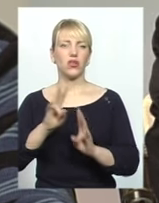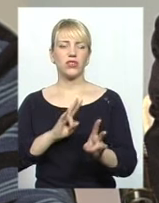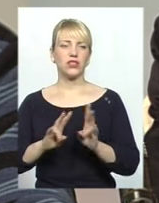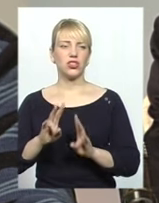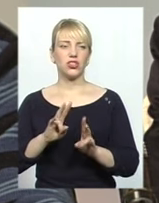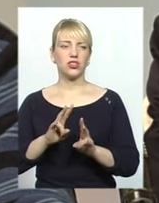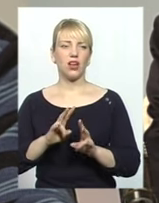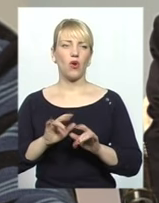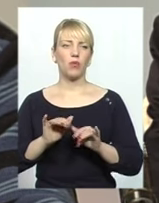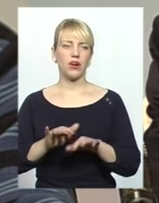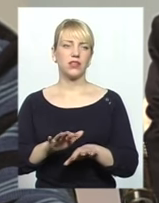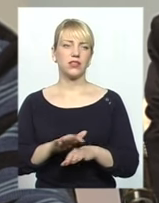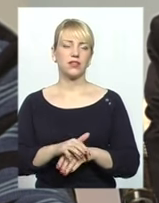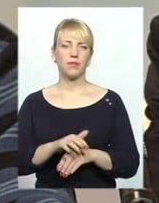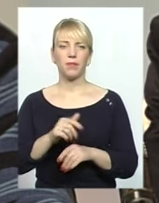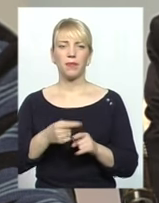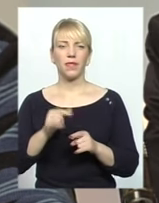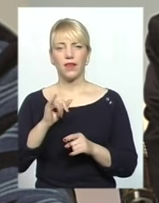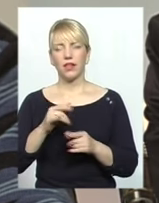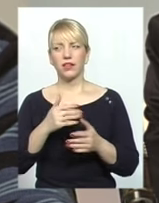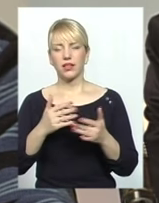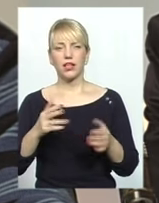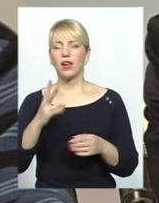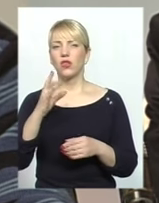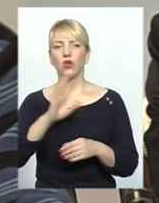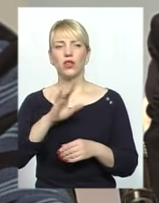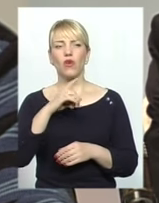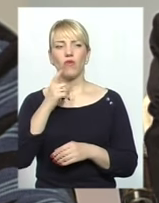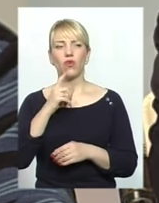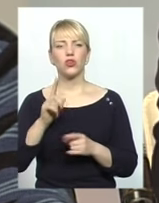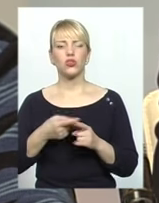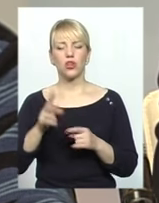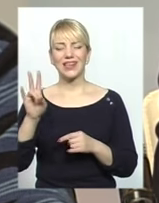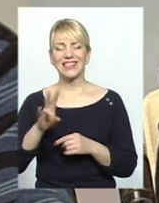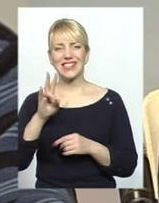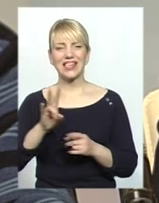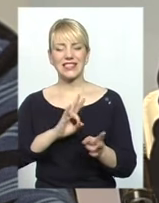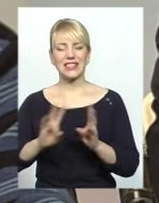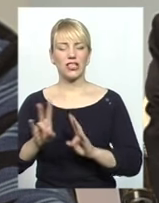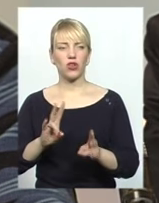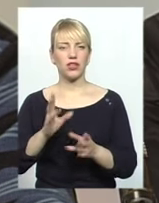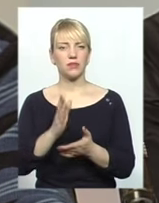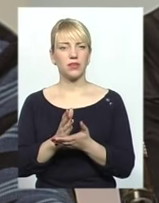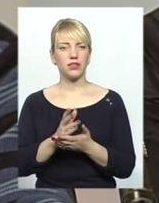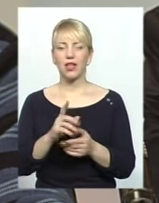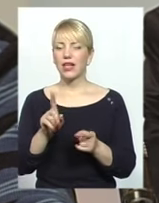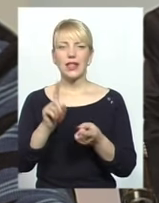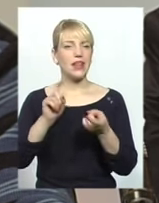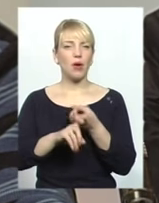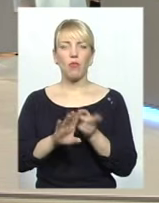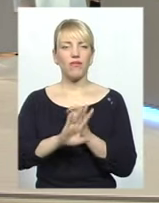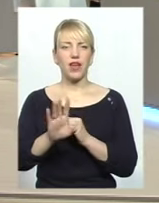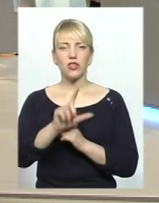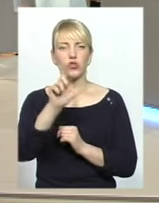операція і так далі. Але не говорять, що християнський тероризм, християнський терорист… Не пов'язують з релігією.